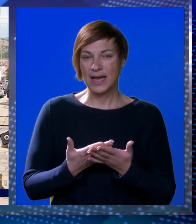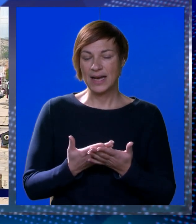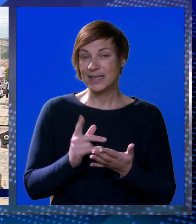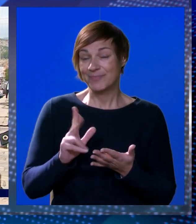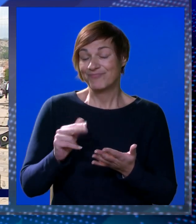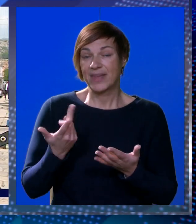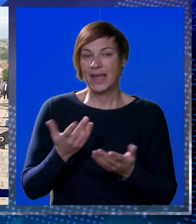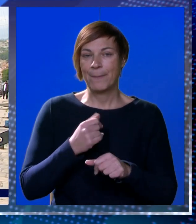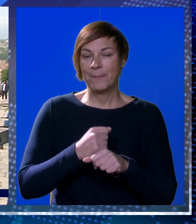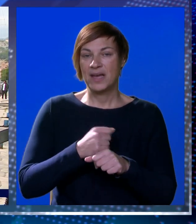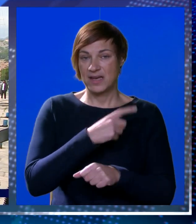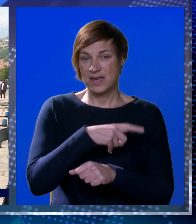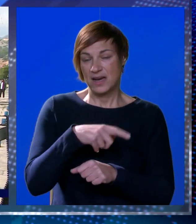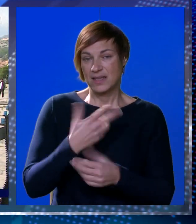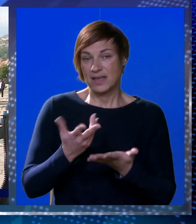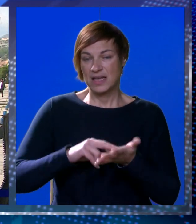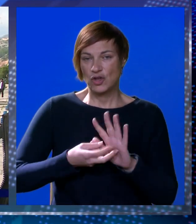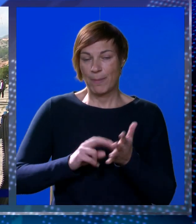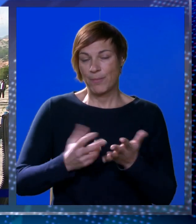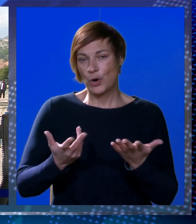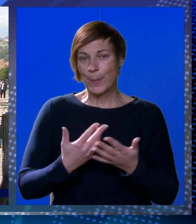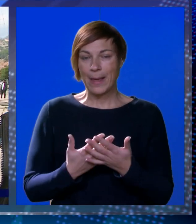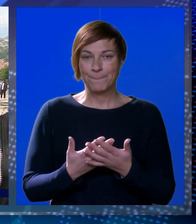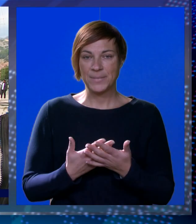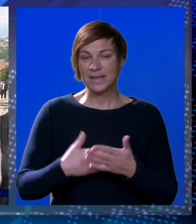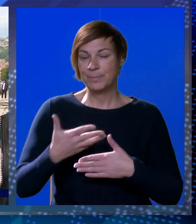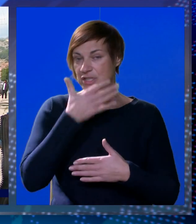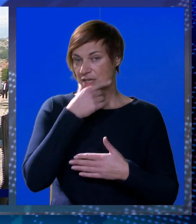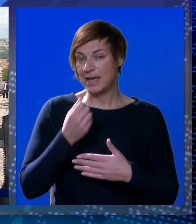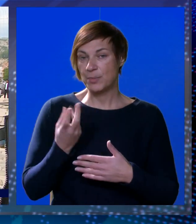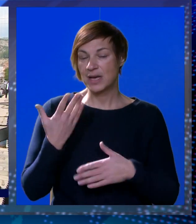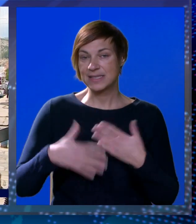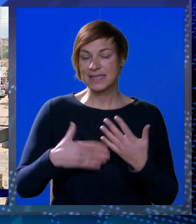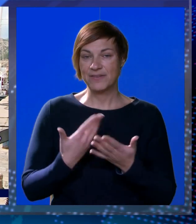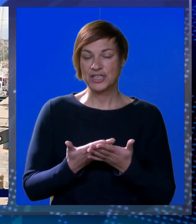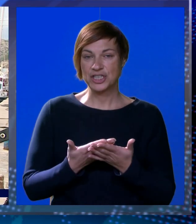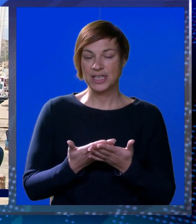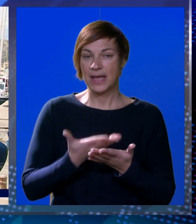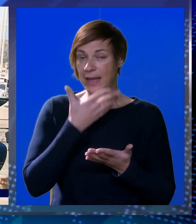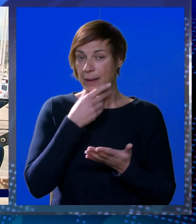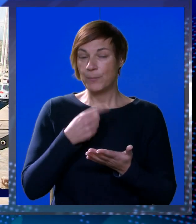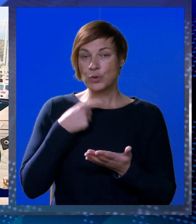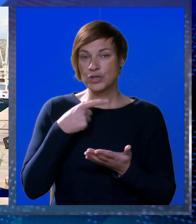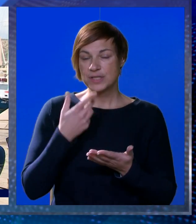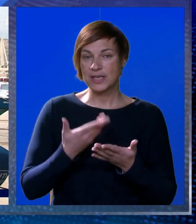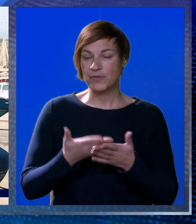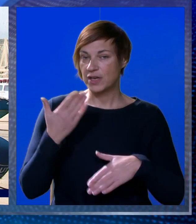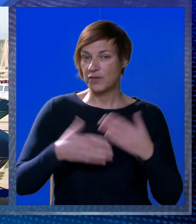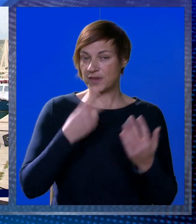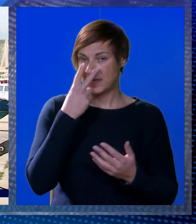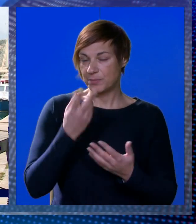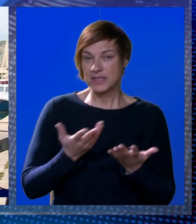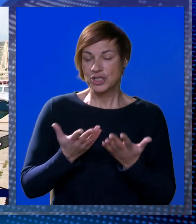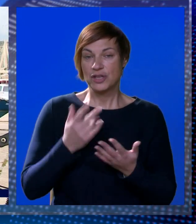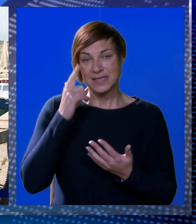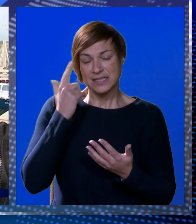pravdaju, nema radnika i to je sigurno problem to. Biće lijebo kad se napravi. E upravo to, puno su govorili o tom